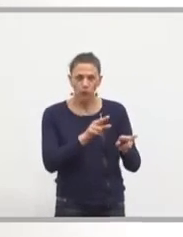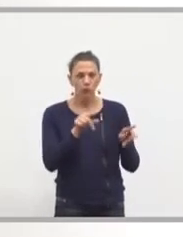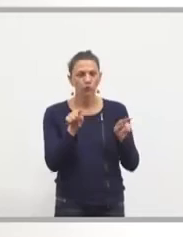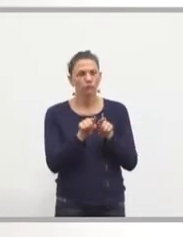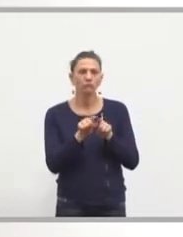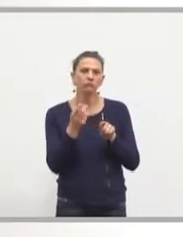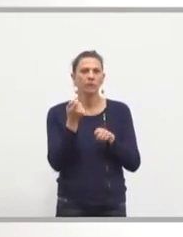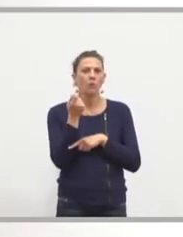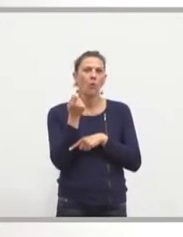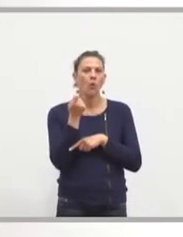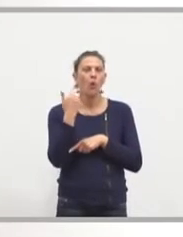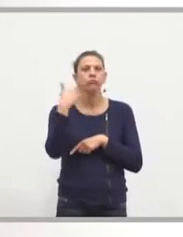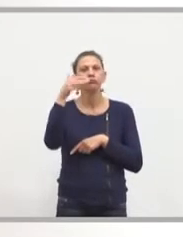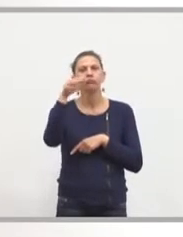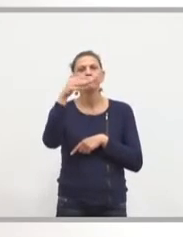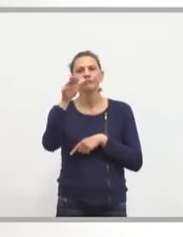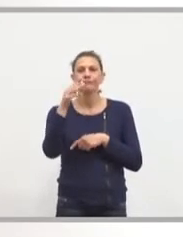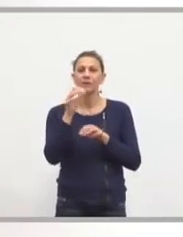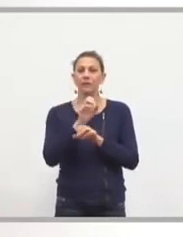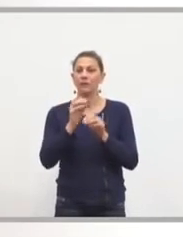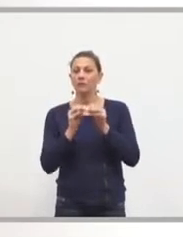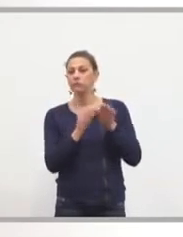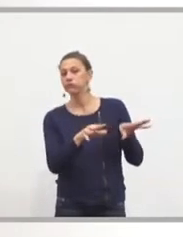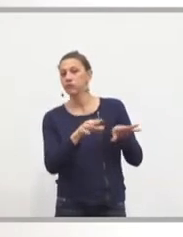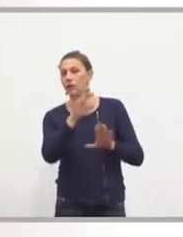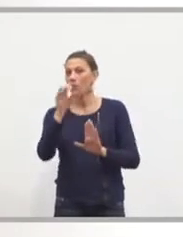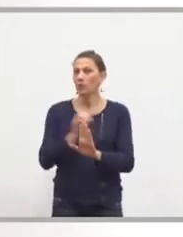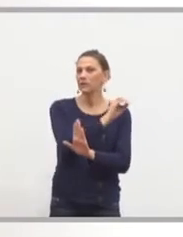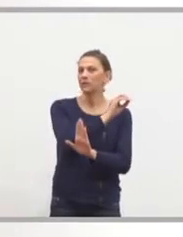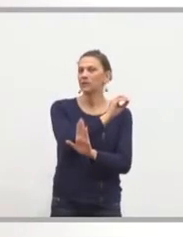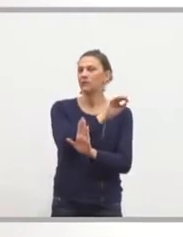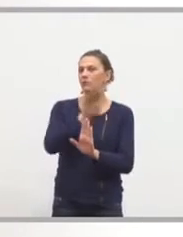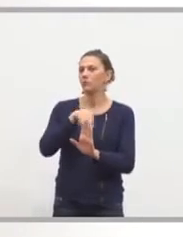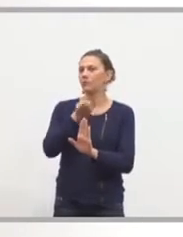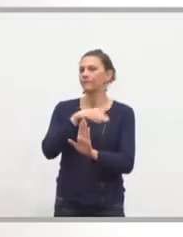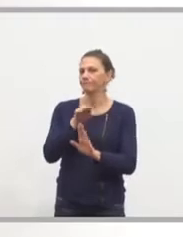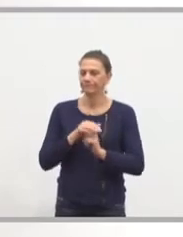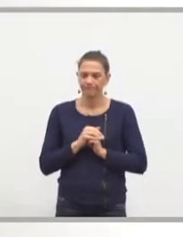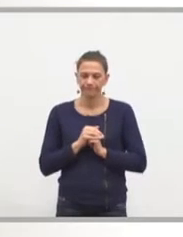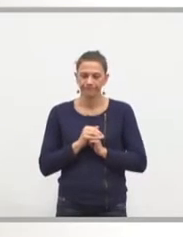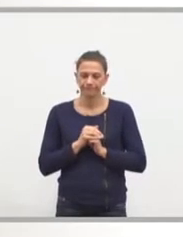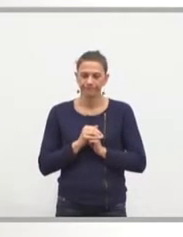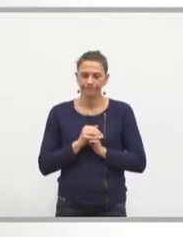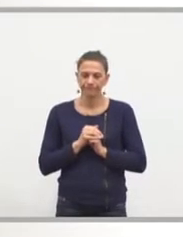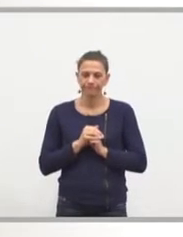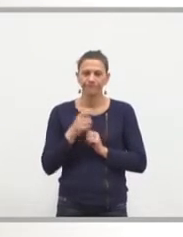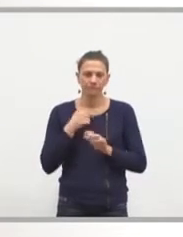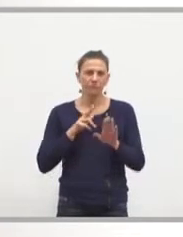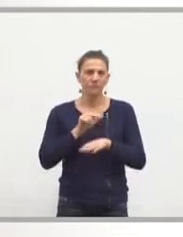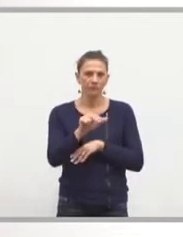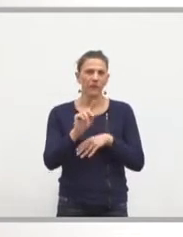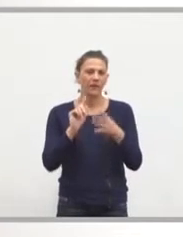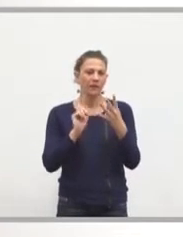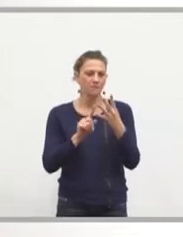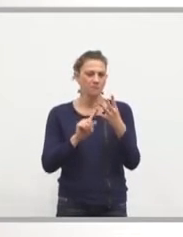sur l'ouest de l'agglomération de Montpellier. Et je ramènerai les 4 points que je vais évoquer très rapidement au 5e que